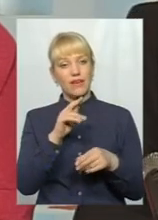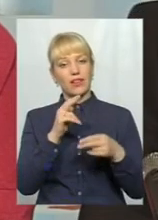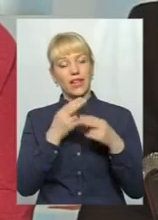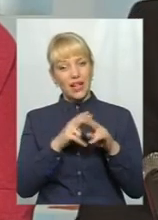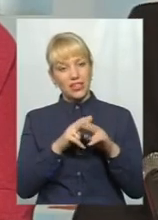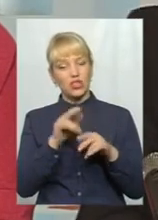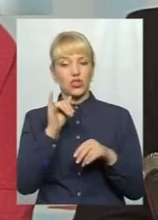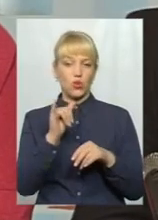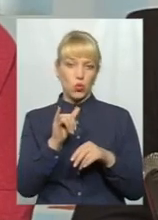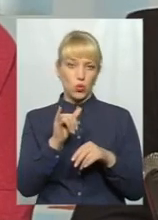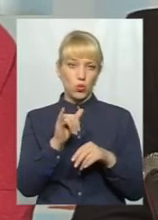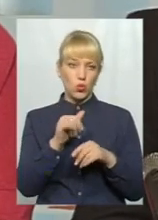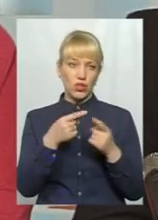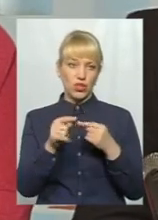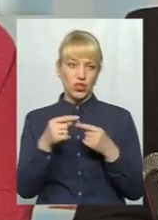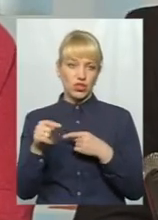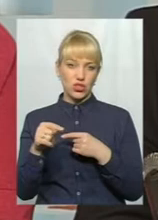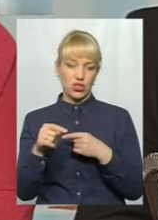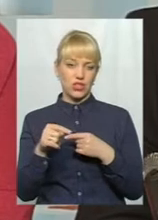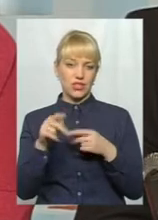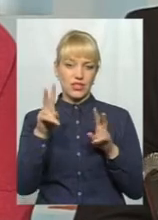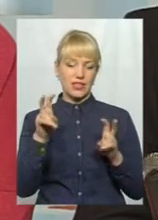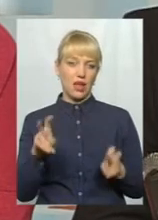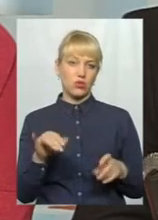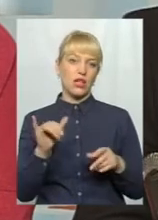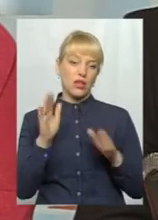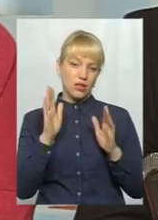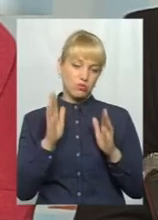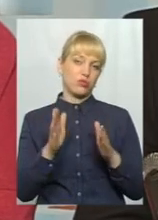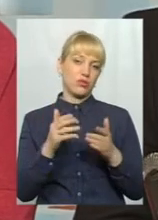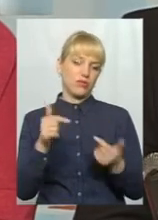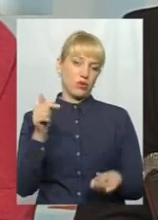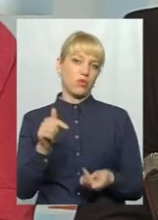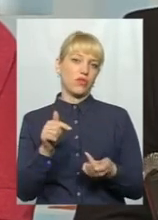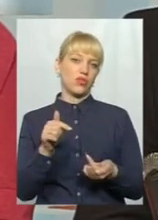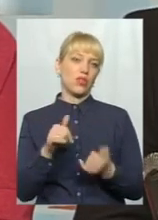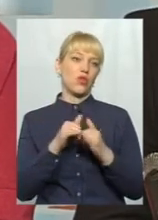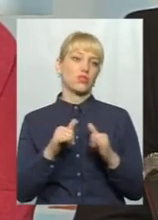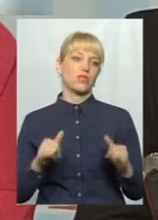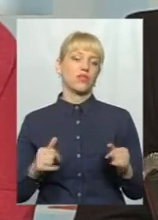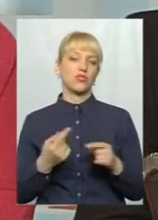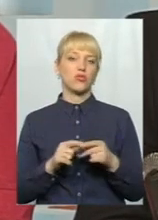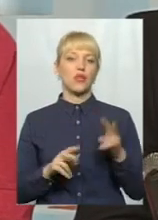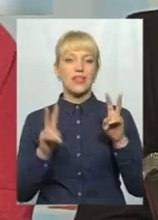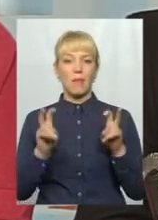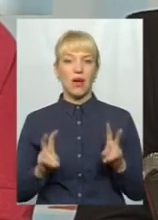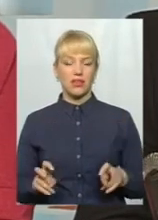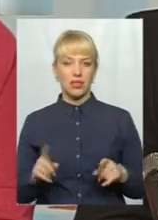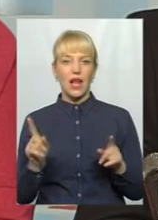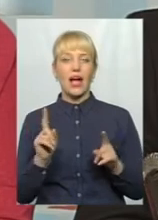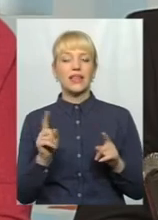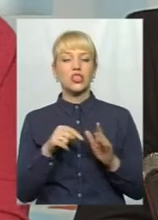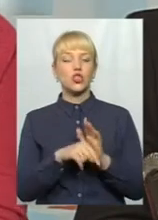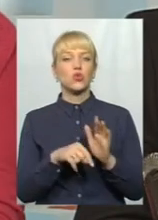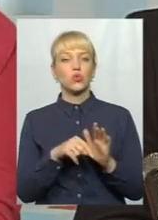води, відповідно, в інший статус, і тоді, відповідно, можна якось вже розвивати цю тематику. А те, що стосується,